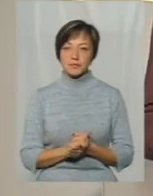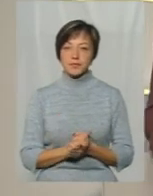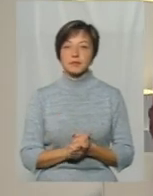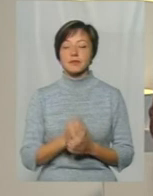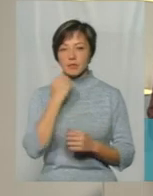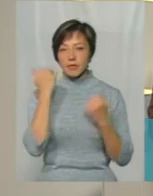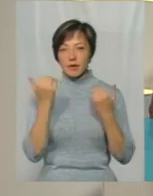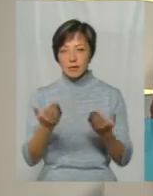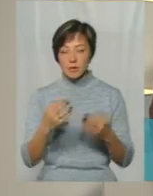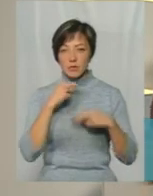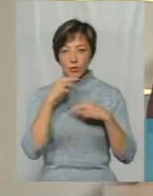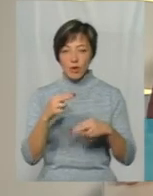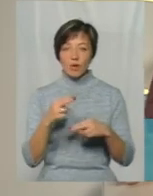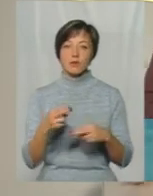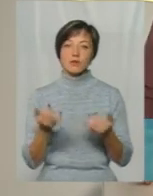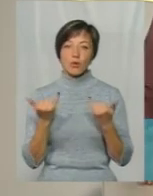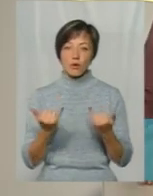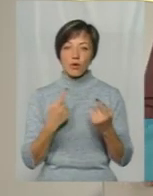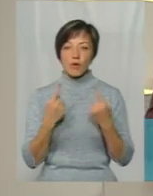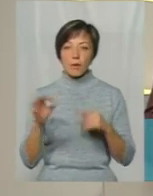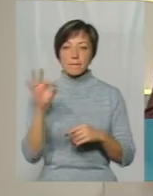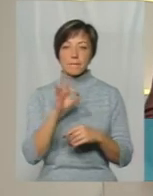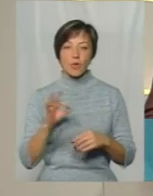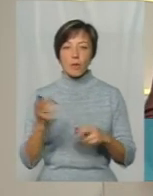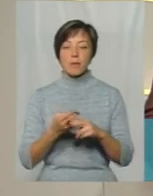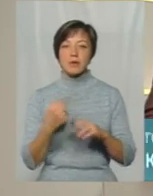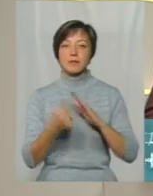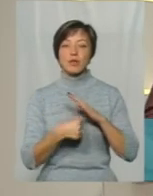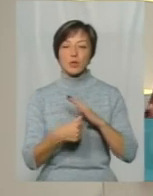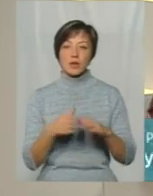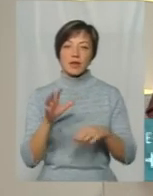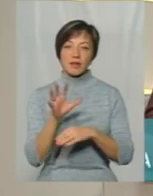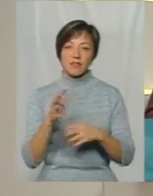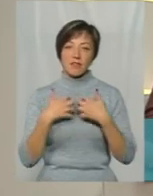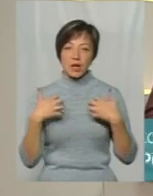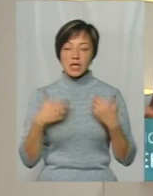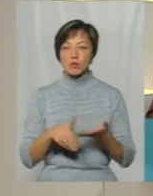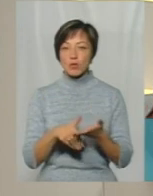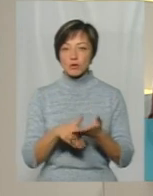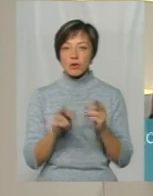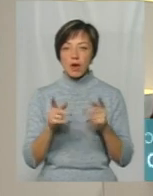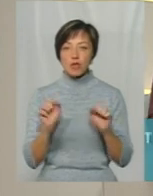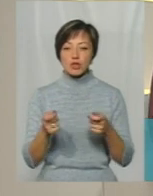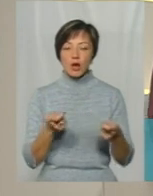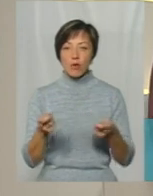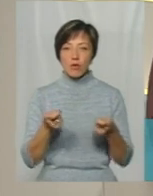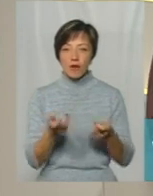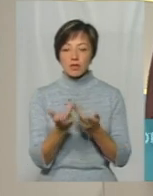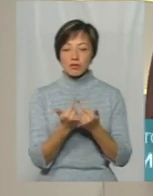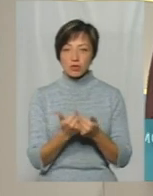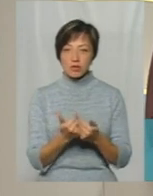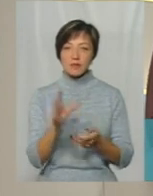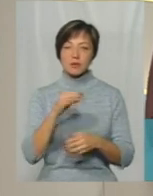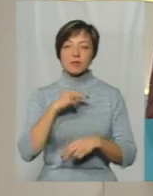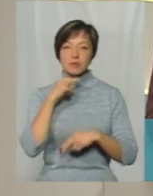вам, шановні глядачі, дякую за увагу Ми сьогодні говорили про безпритульних тварин І про способи, яким чином можна регулювати їх чисельність